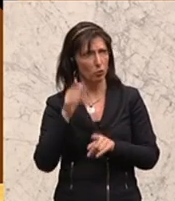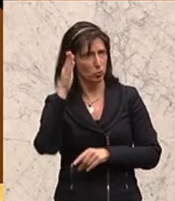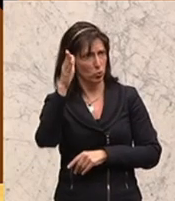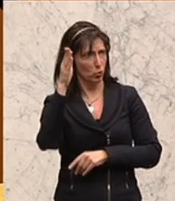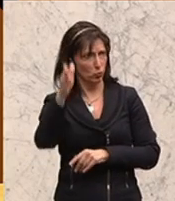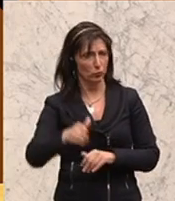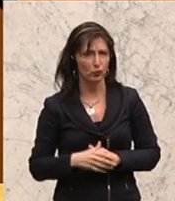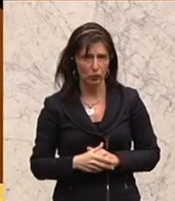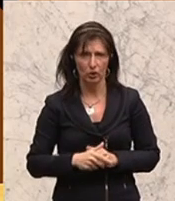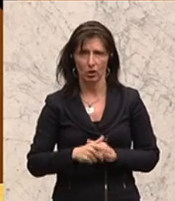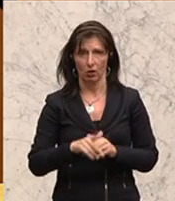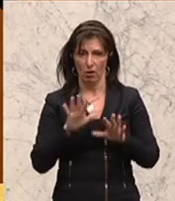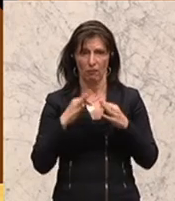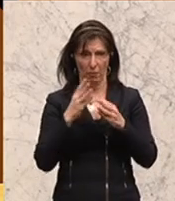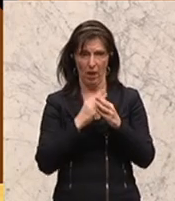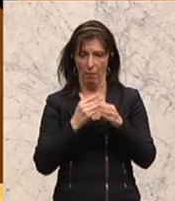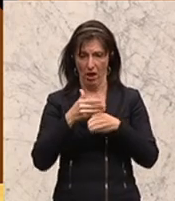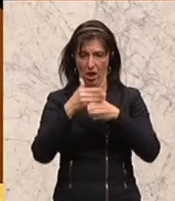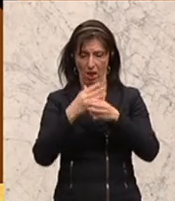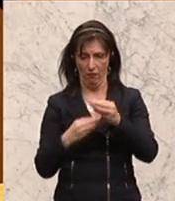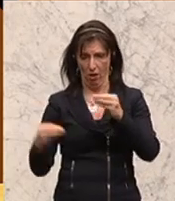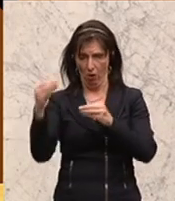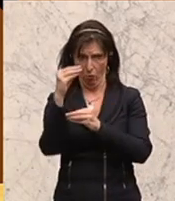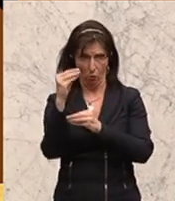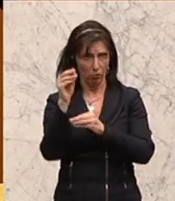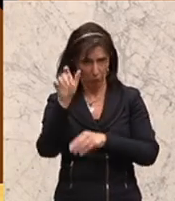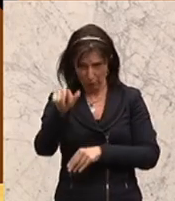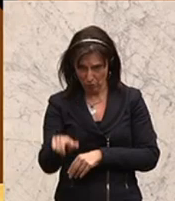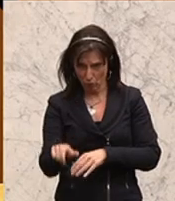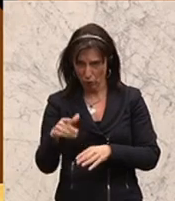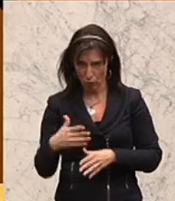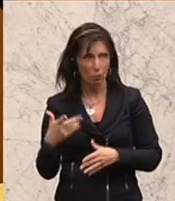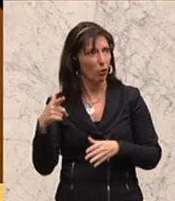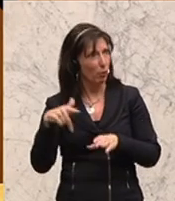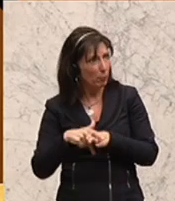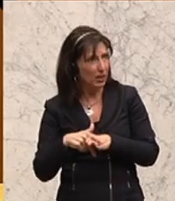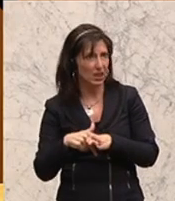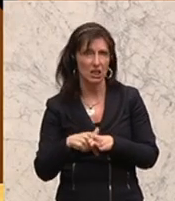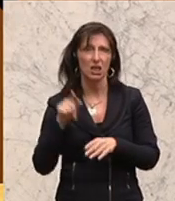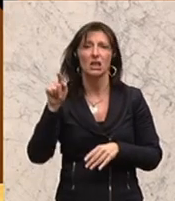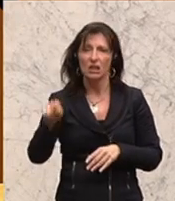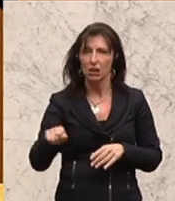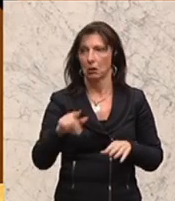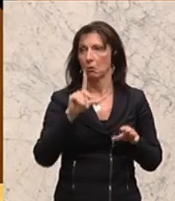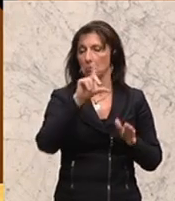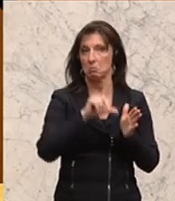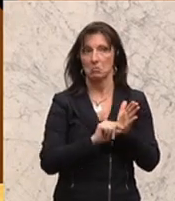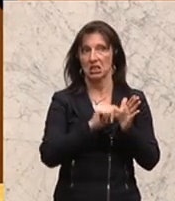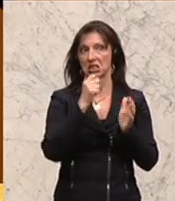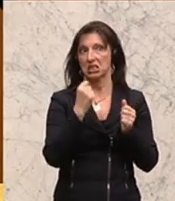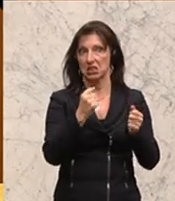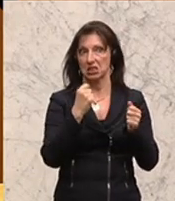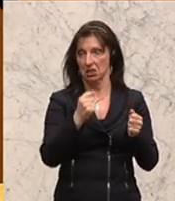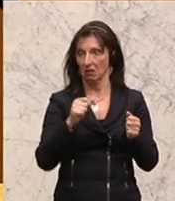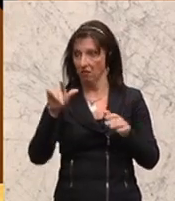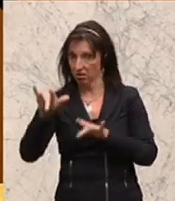der Fall sein kann, dass eine erhöhte Familienbeihilfe bei Behinderung bei der Mindestsicherung angerechnet werden kann. Und ich möchte in